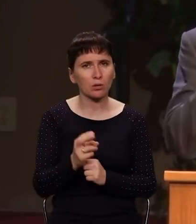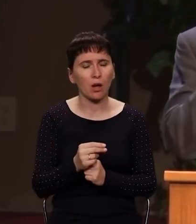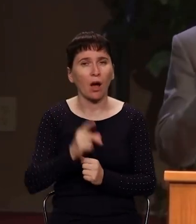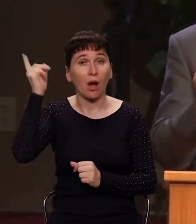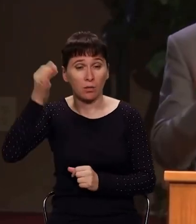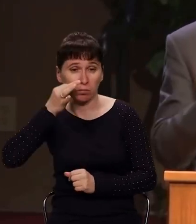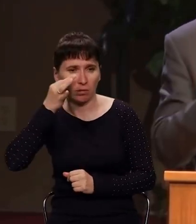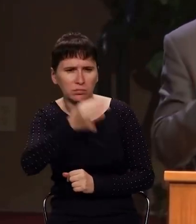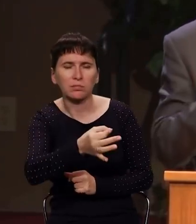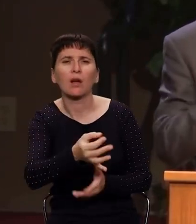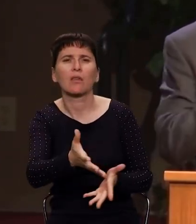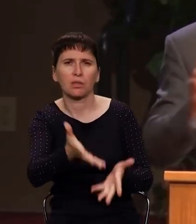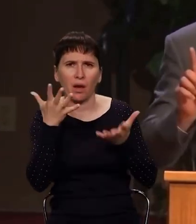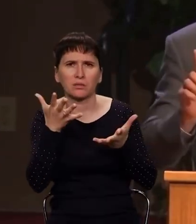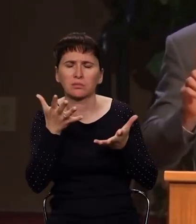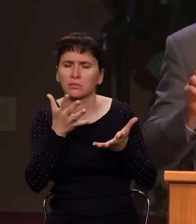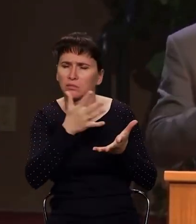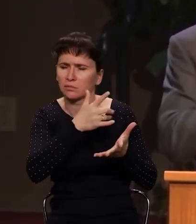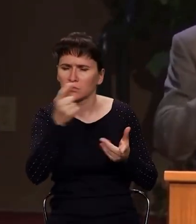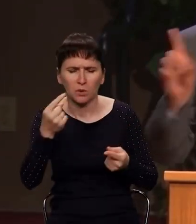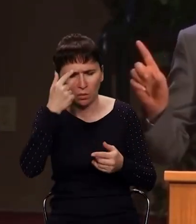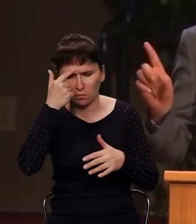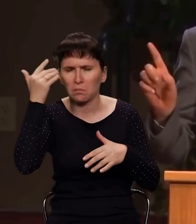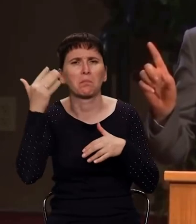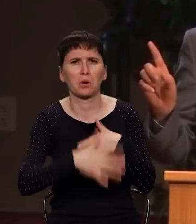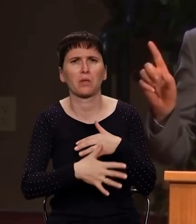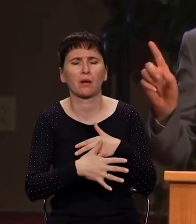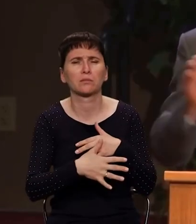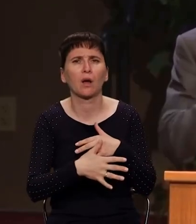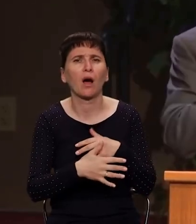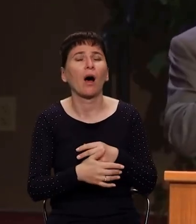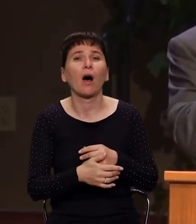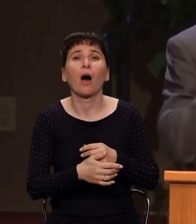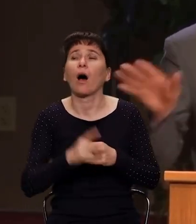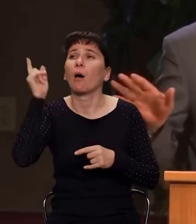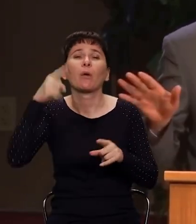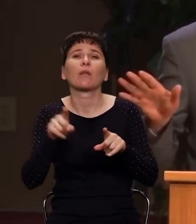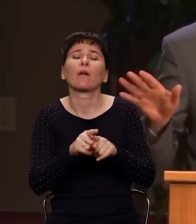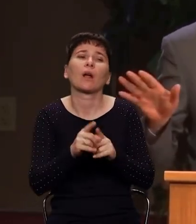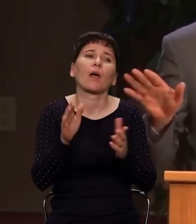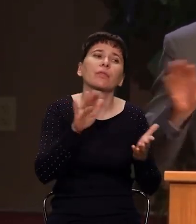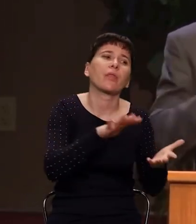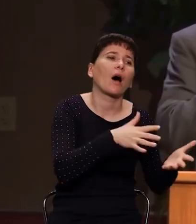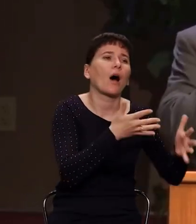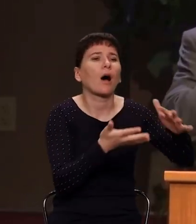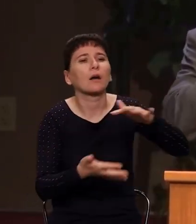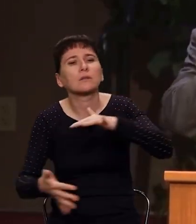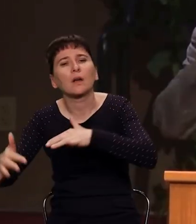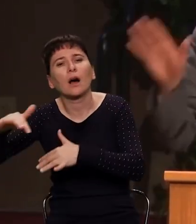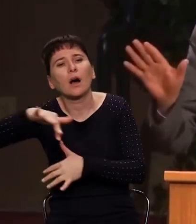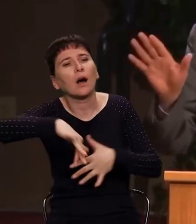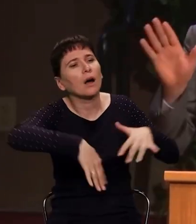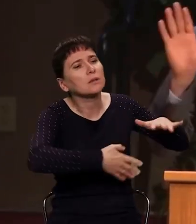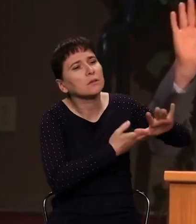Бог говорит ясно, четко и понятно. Бог не говорит размыто, Бог не говорит